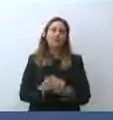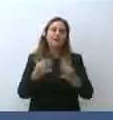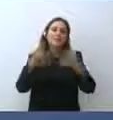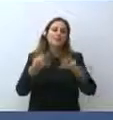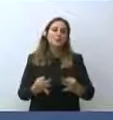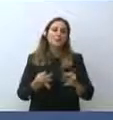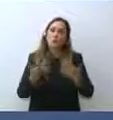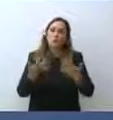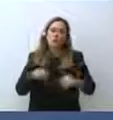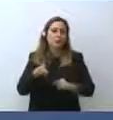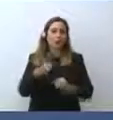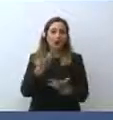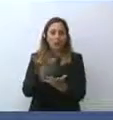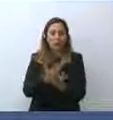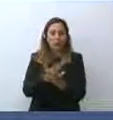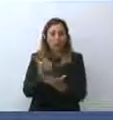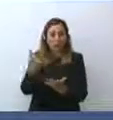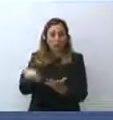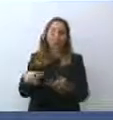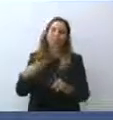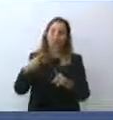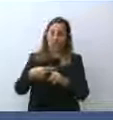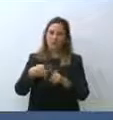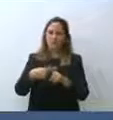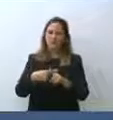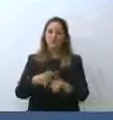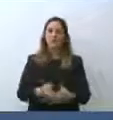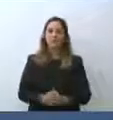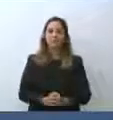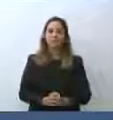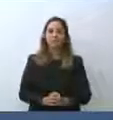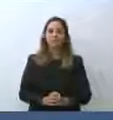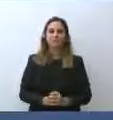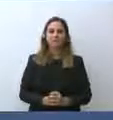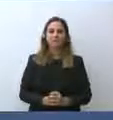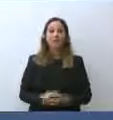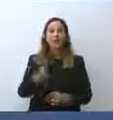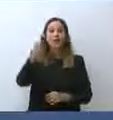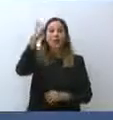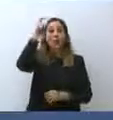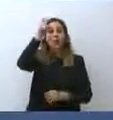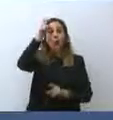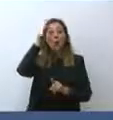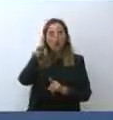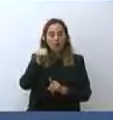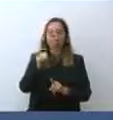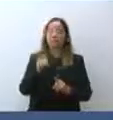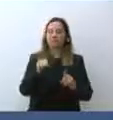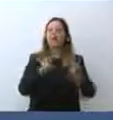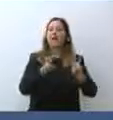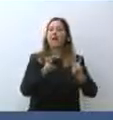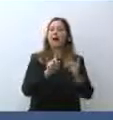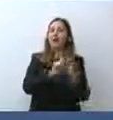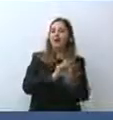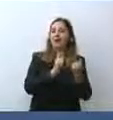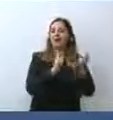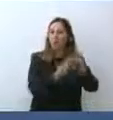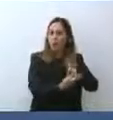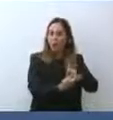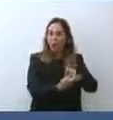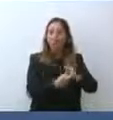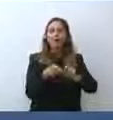buone notizie quelle che vediamo. Il governo riforme. Il governo nei prossimi